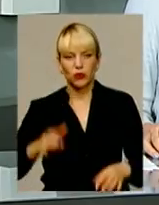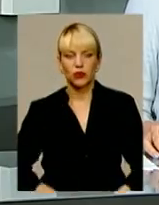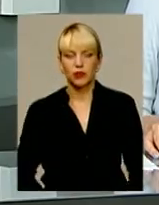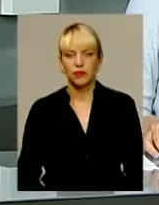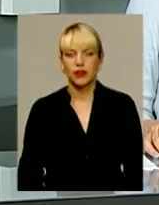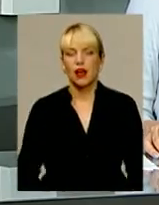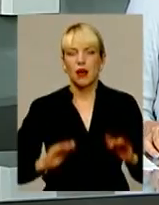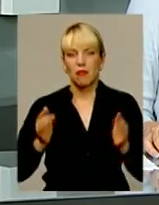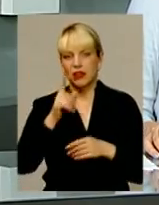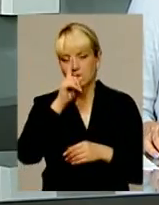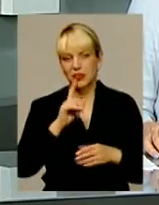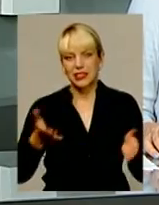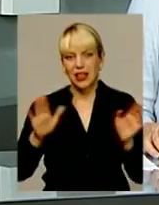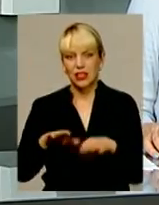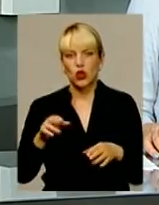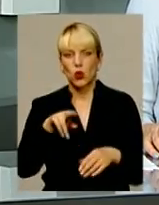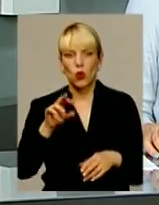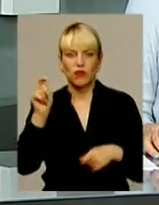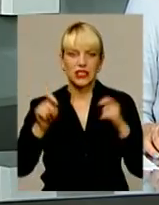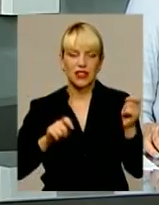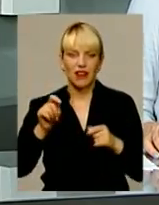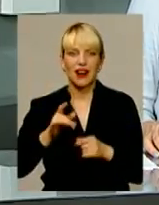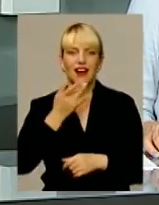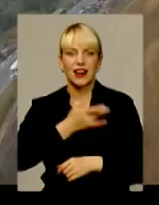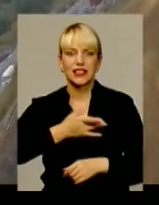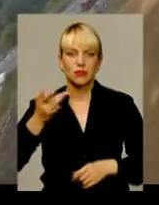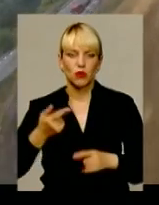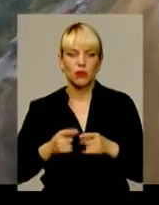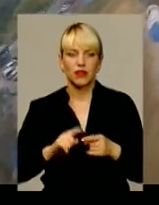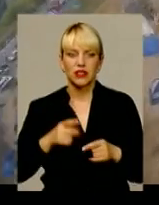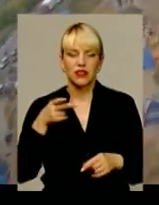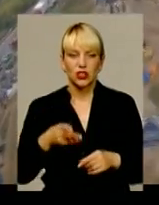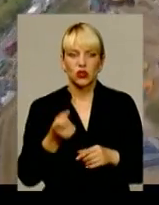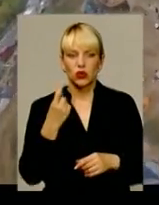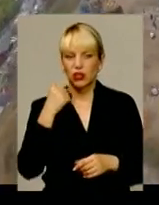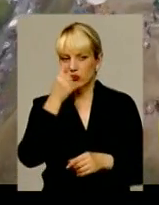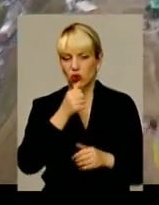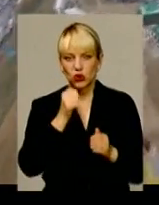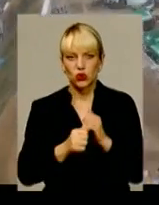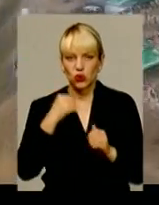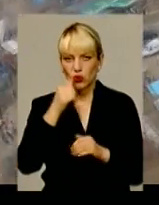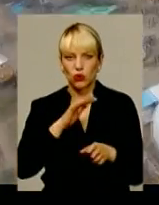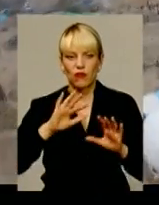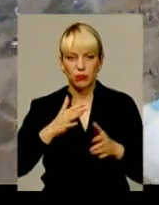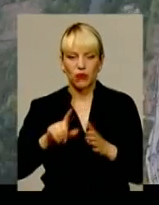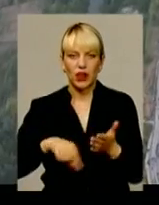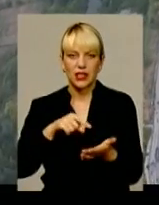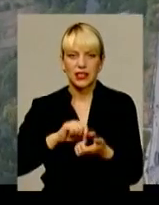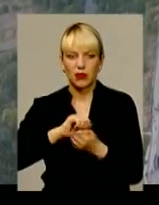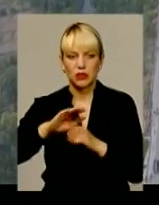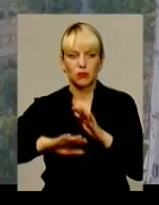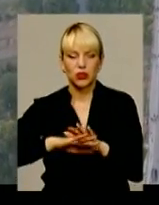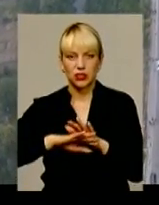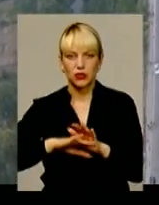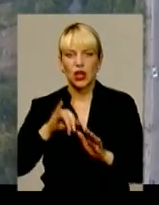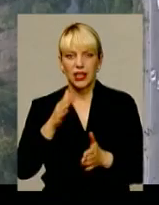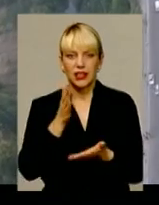Менше місяця залишилось до фестивалю «Республіка». Війни із 2011-го щороку відбувається у Кам'янці-Подільському